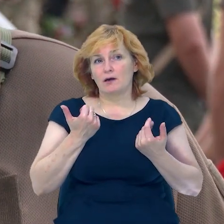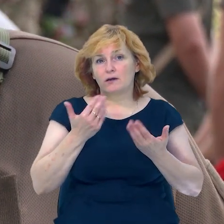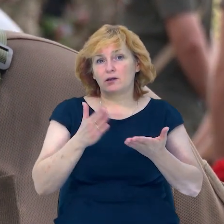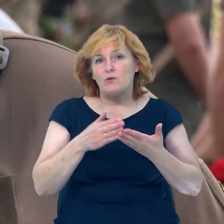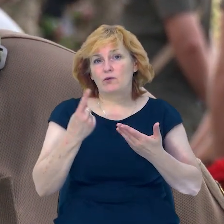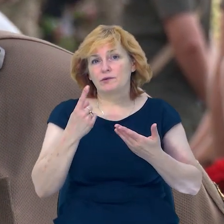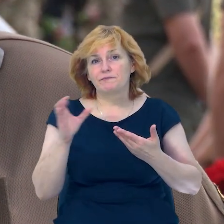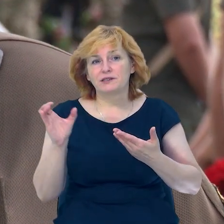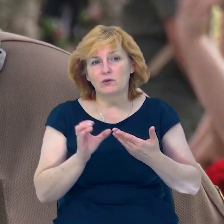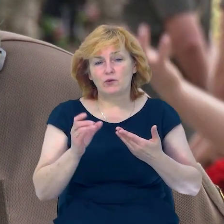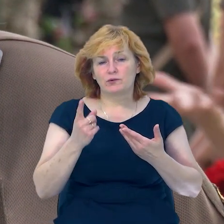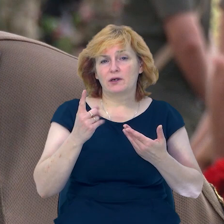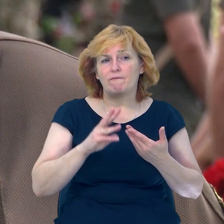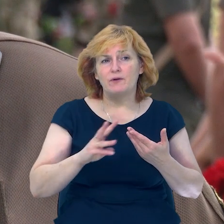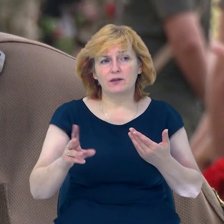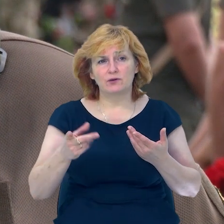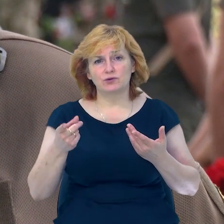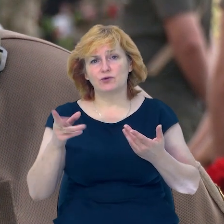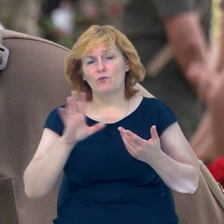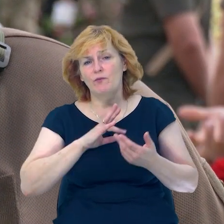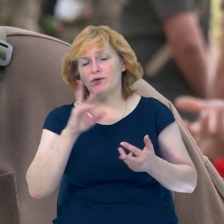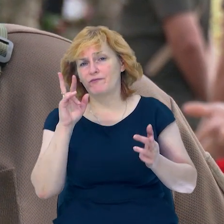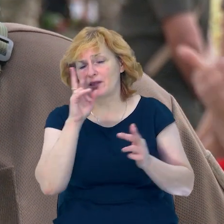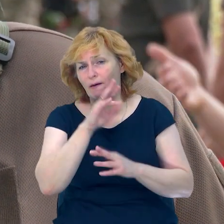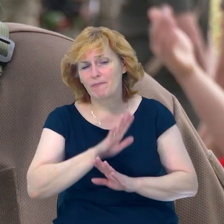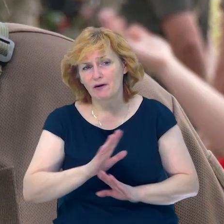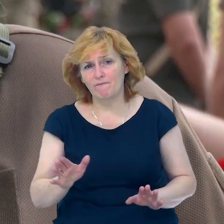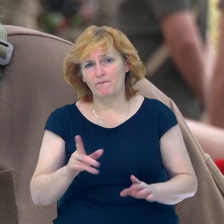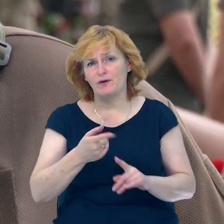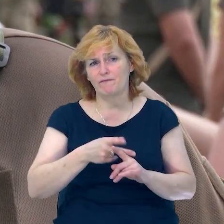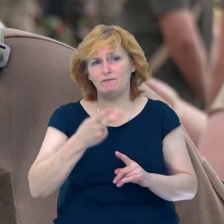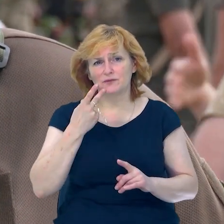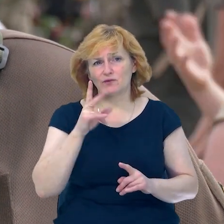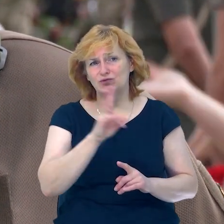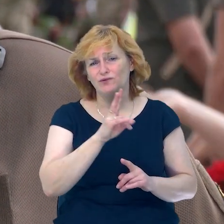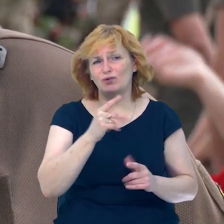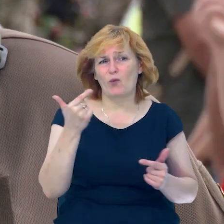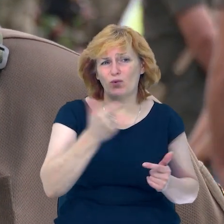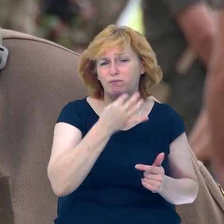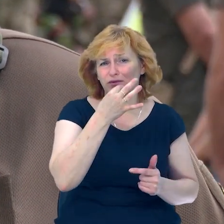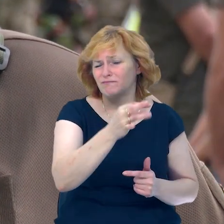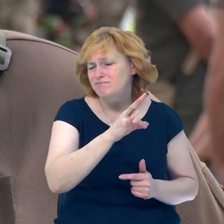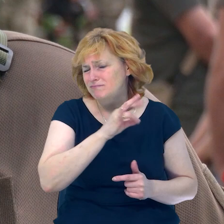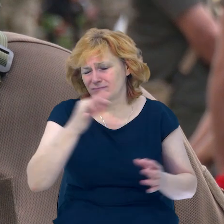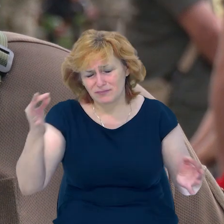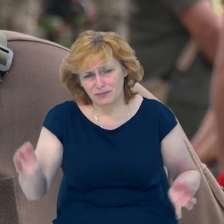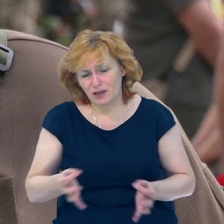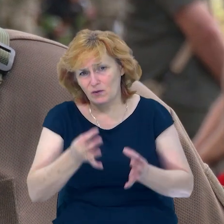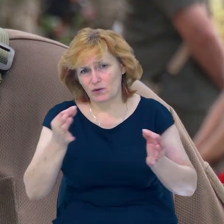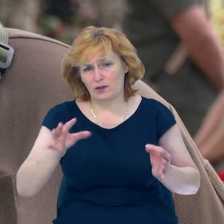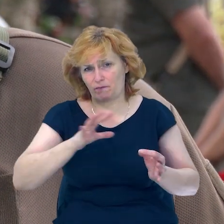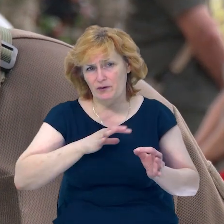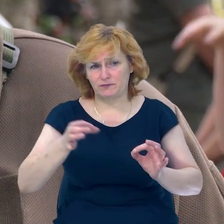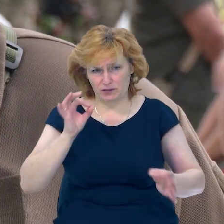хвилини, секунди, що він був в чомусь неправий, чи щось паршиве комусь сказав. Він був за справедливість, він